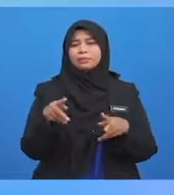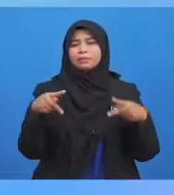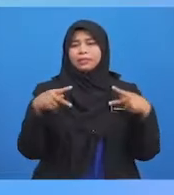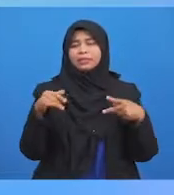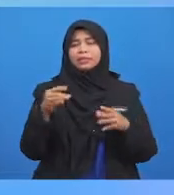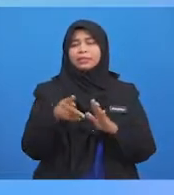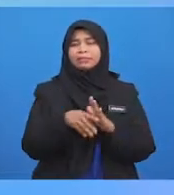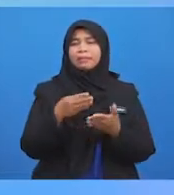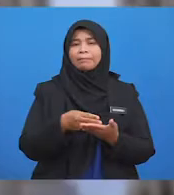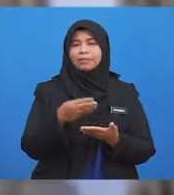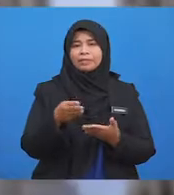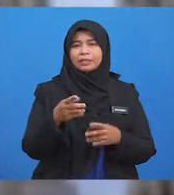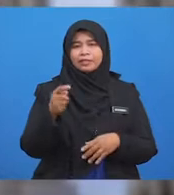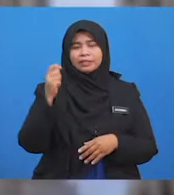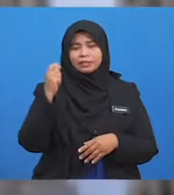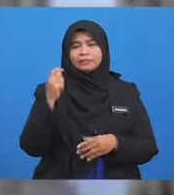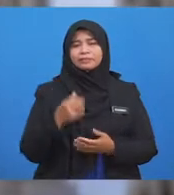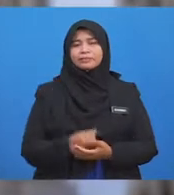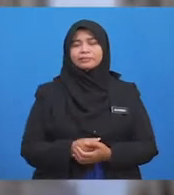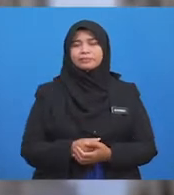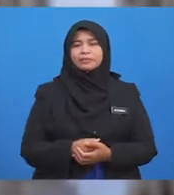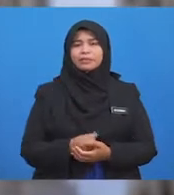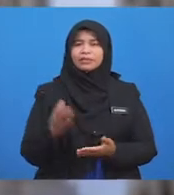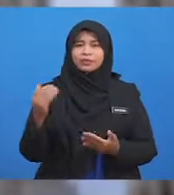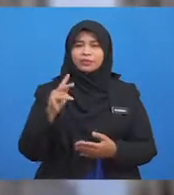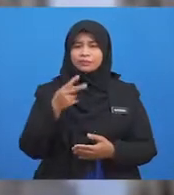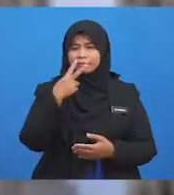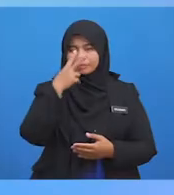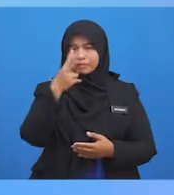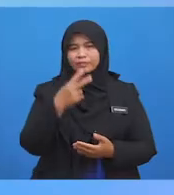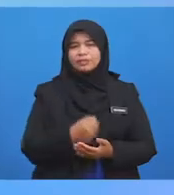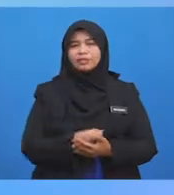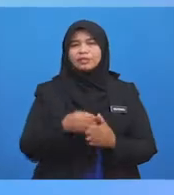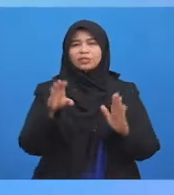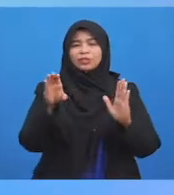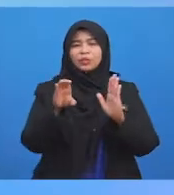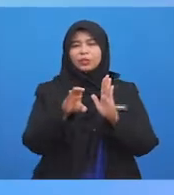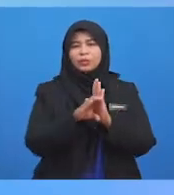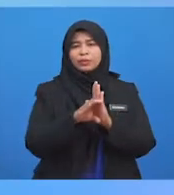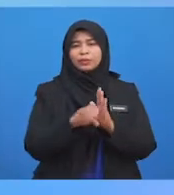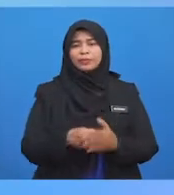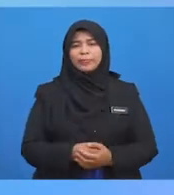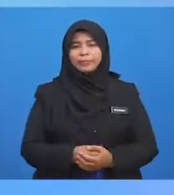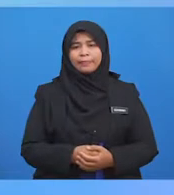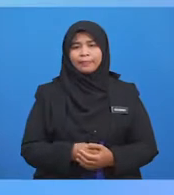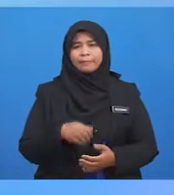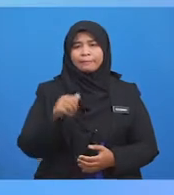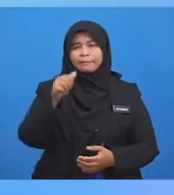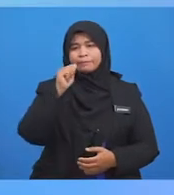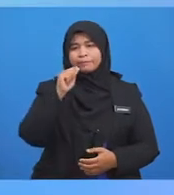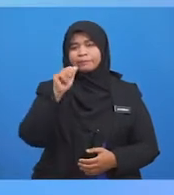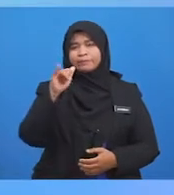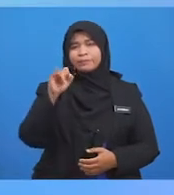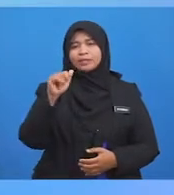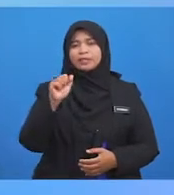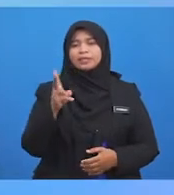si pembeli tadi Haa Jom kita tengok Contoh yang diberikan Aisyah pergi